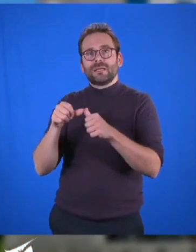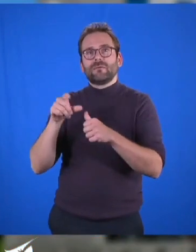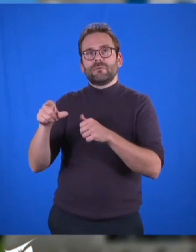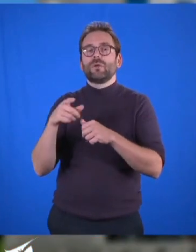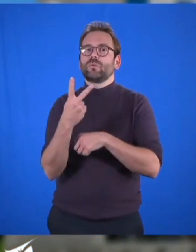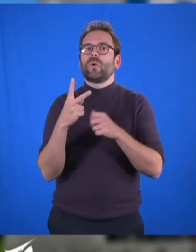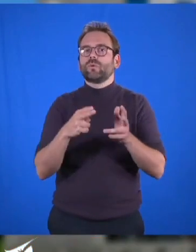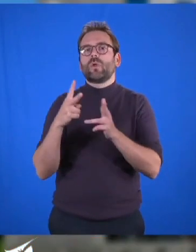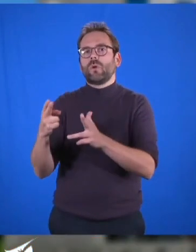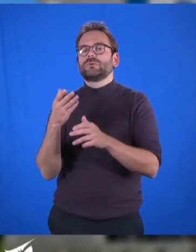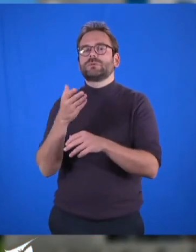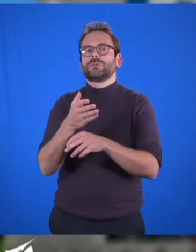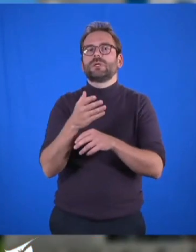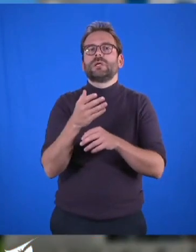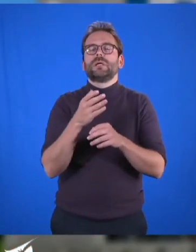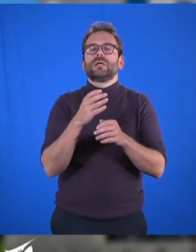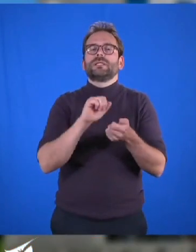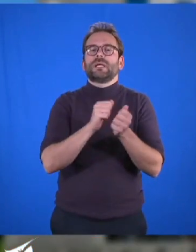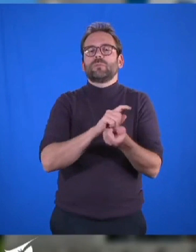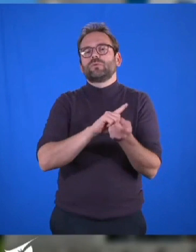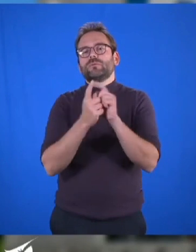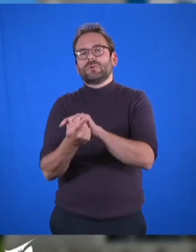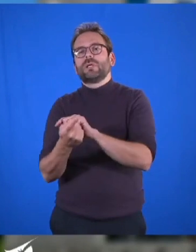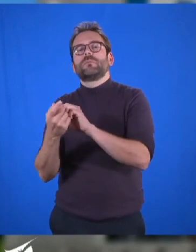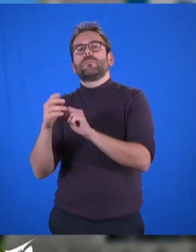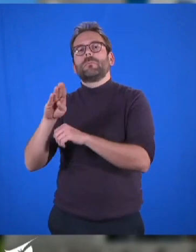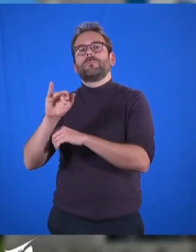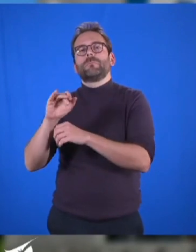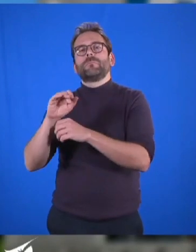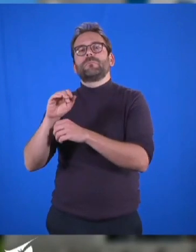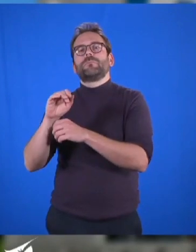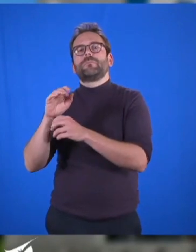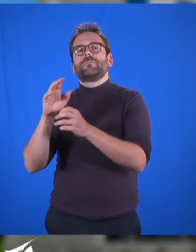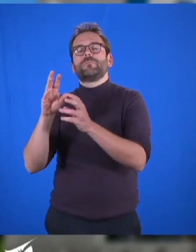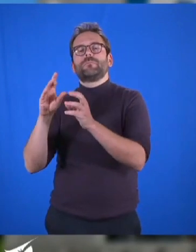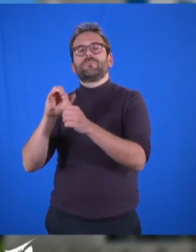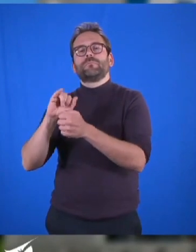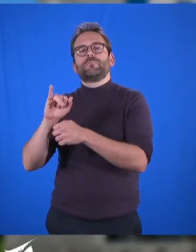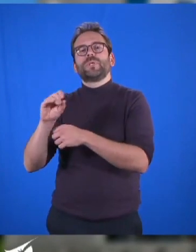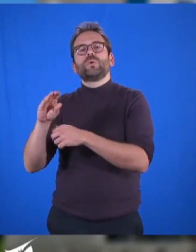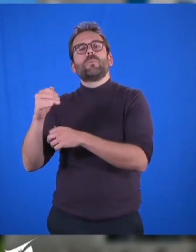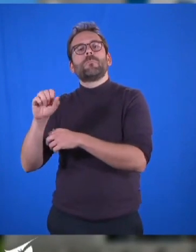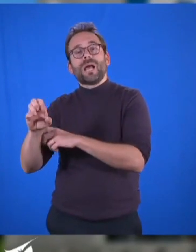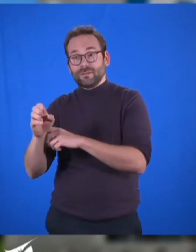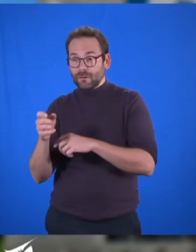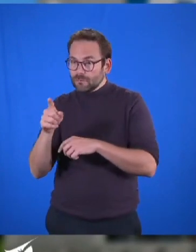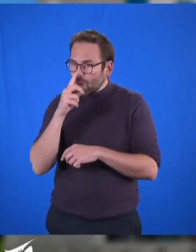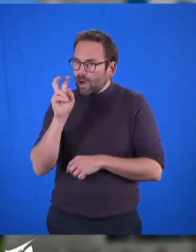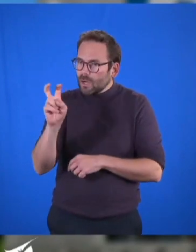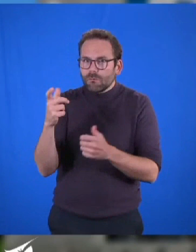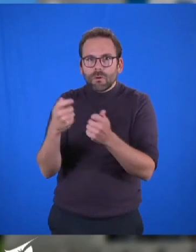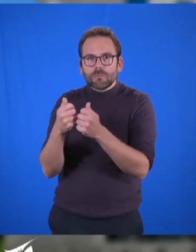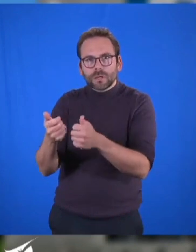charbon de la centrale à la biomasse. Ce projet de transition énergétique, pourtant reconnu comme un modèle de conversion écologique,